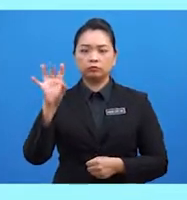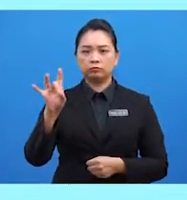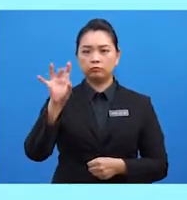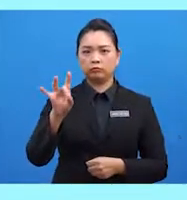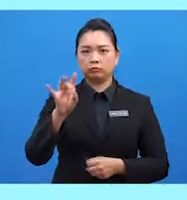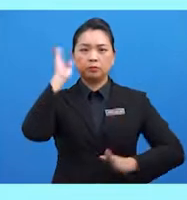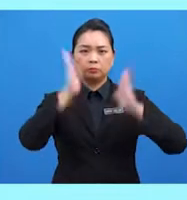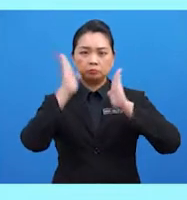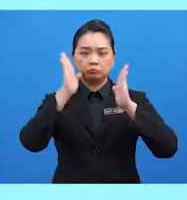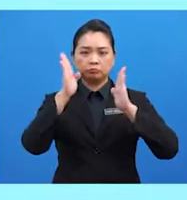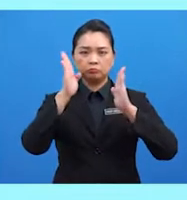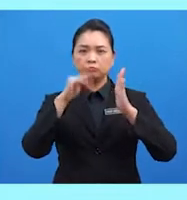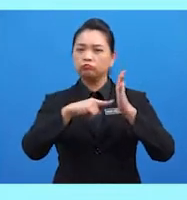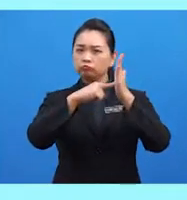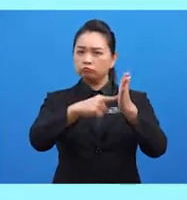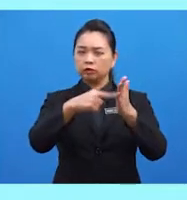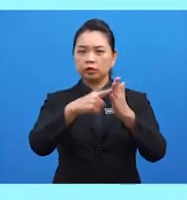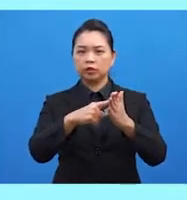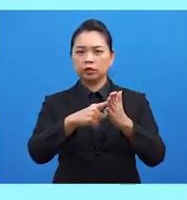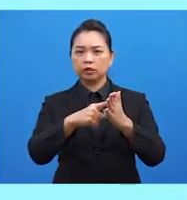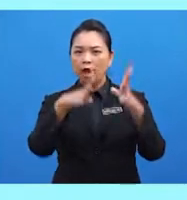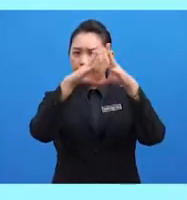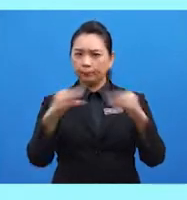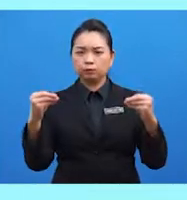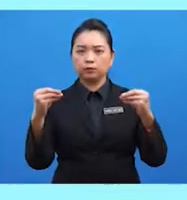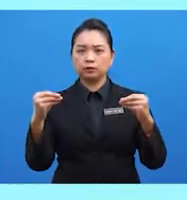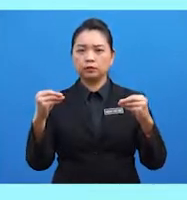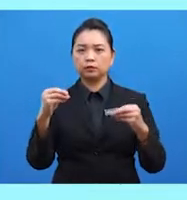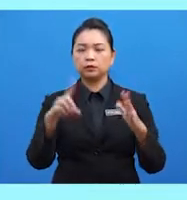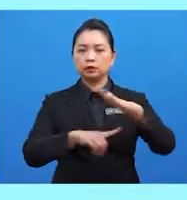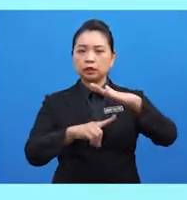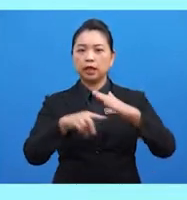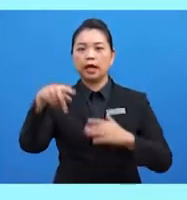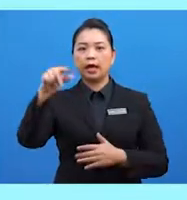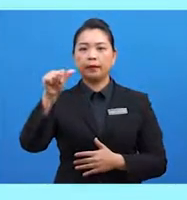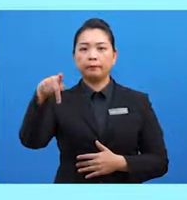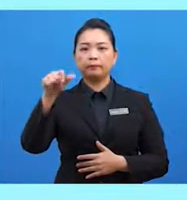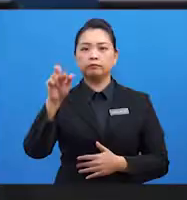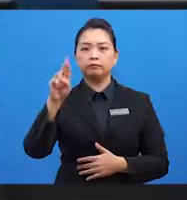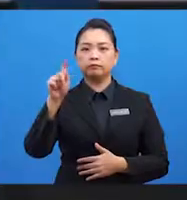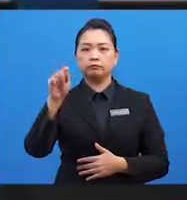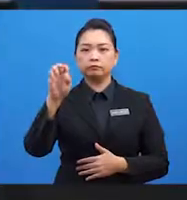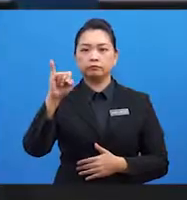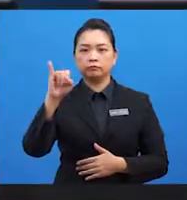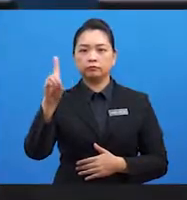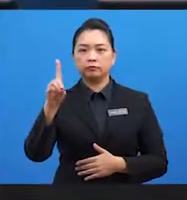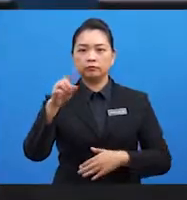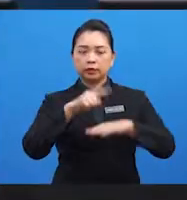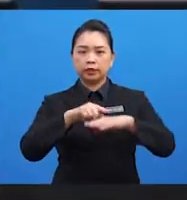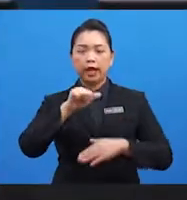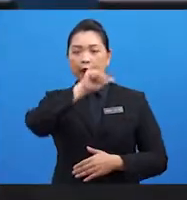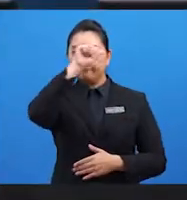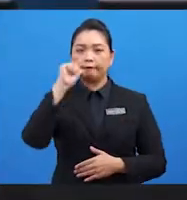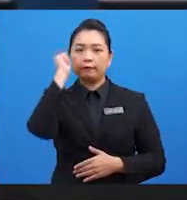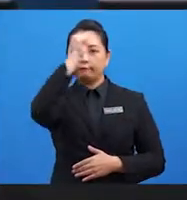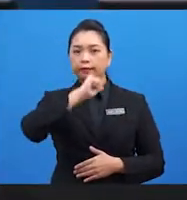Malaysia mengusulkan penghapusan dasar apetit di Afrika Selatan. Dalam sidang kemuncak di